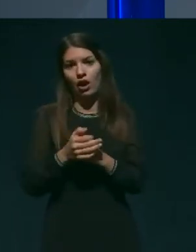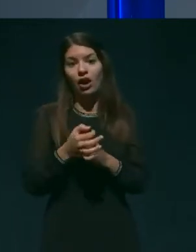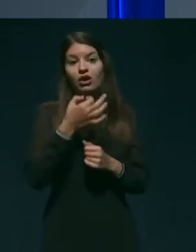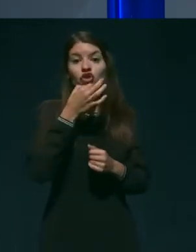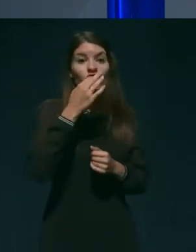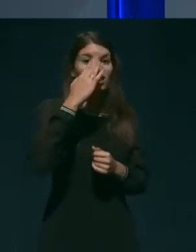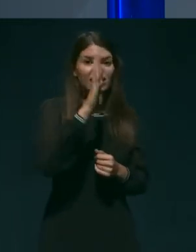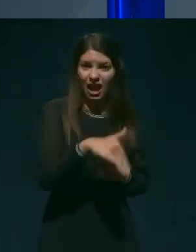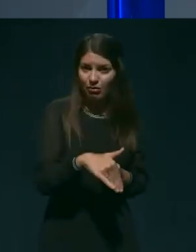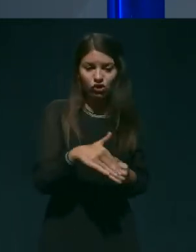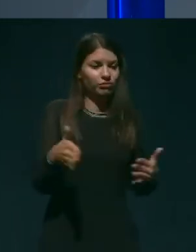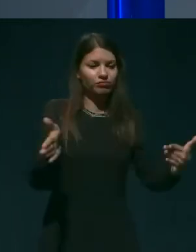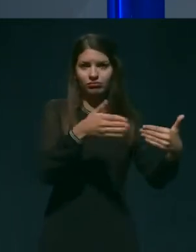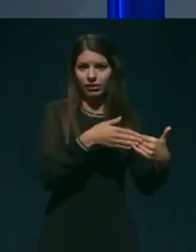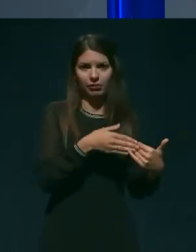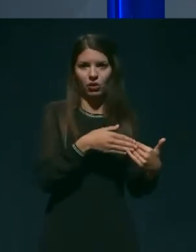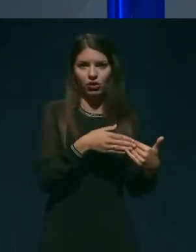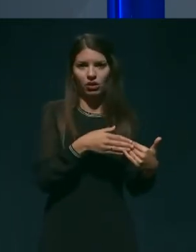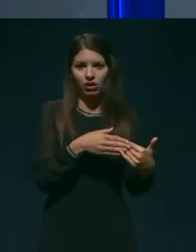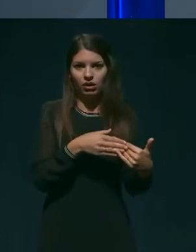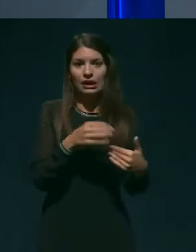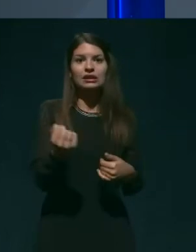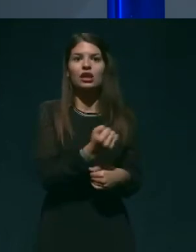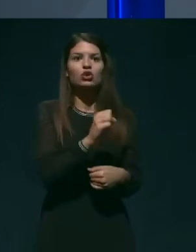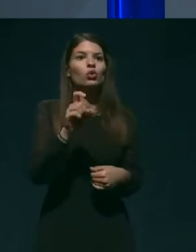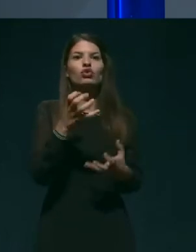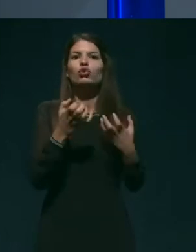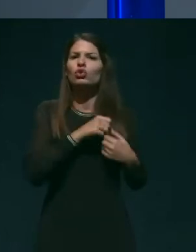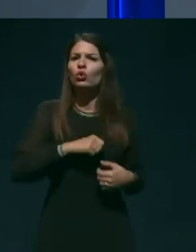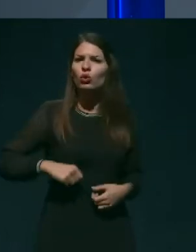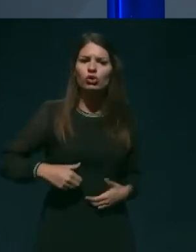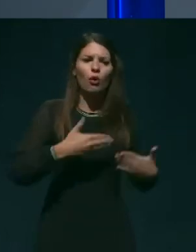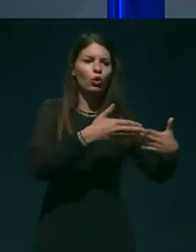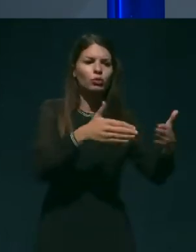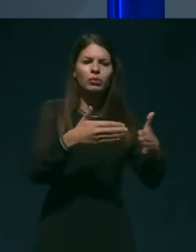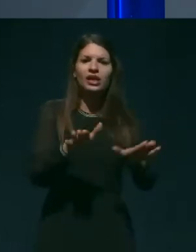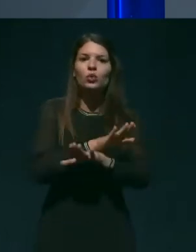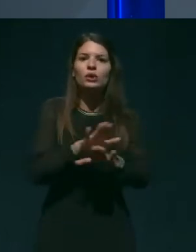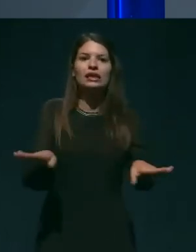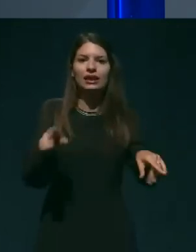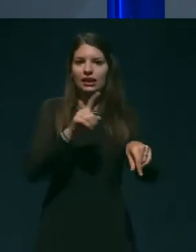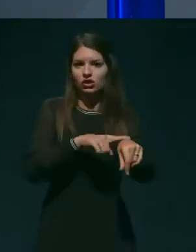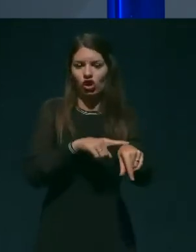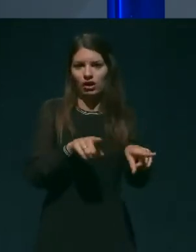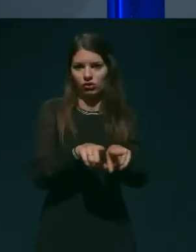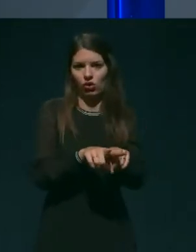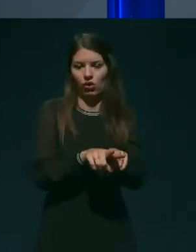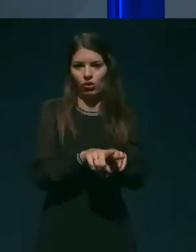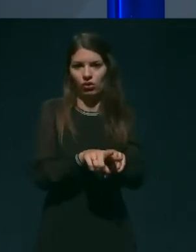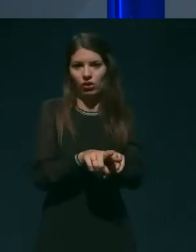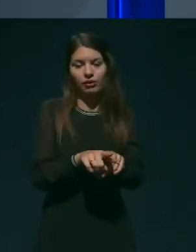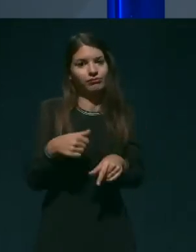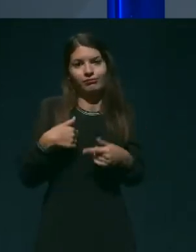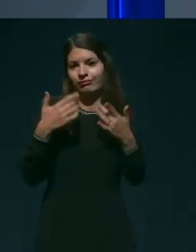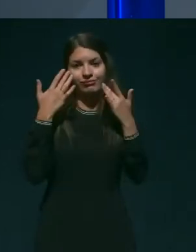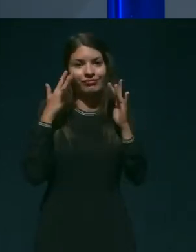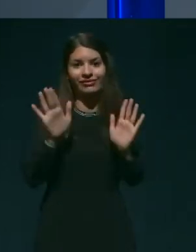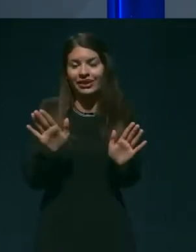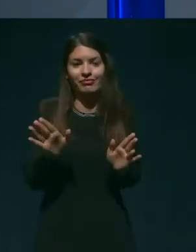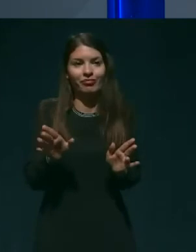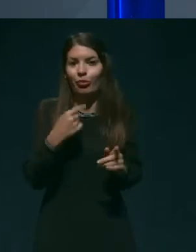namesto, da bi odprli vse naenkrat in potem zapirali nazaj. Tako da vam ne znam povedati, v kakšnem sklopu